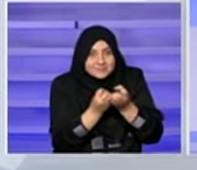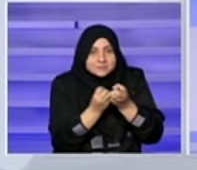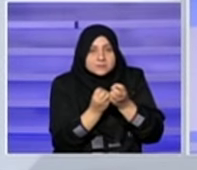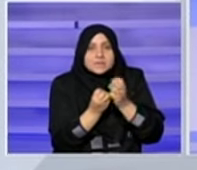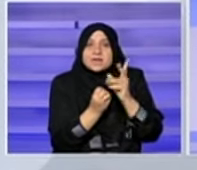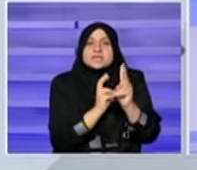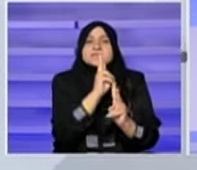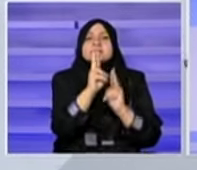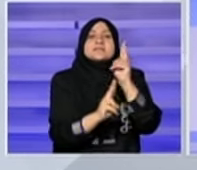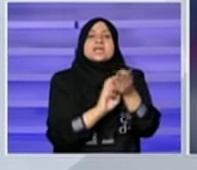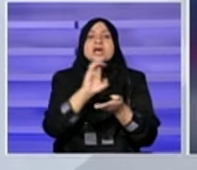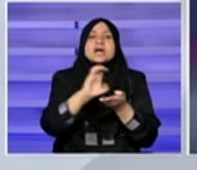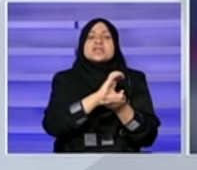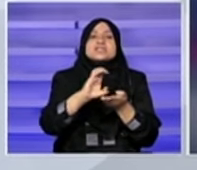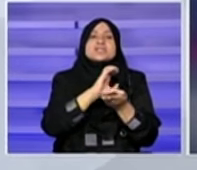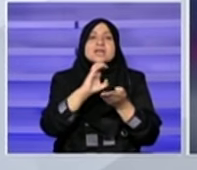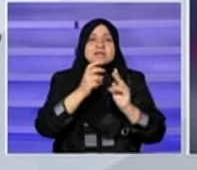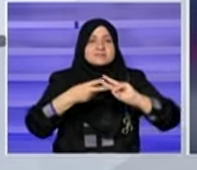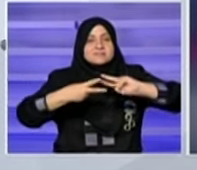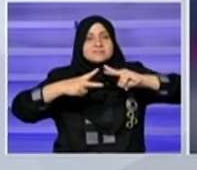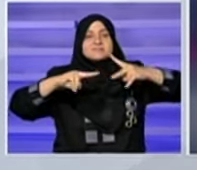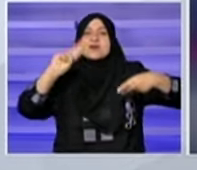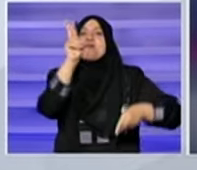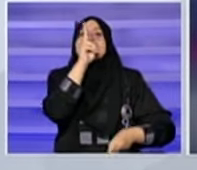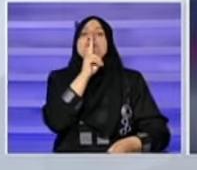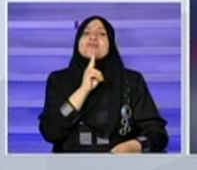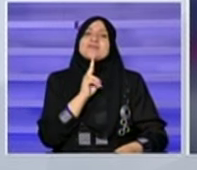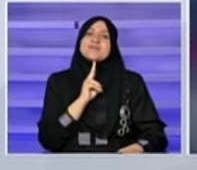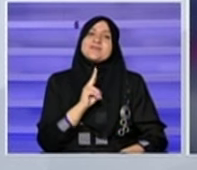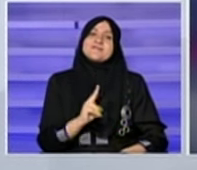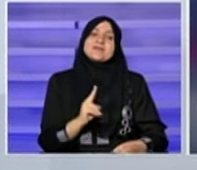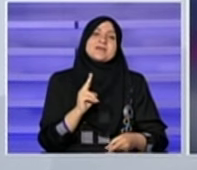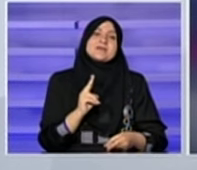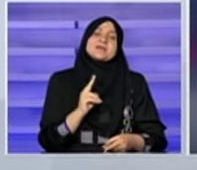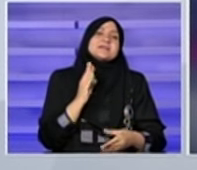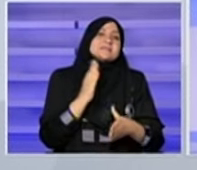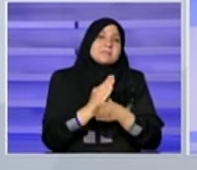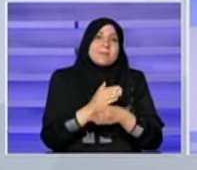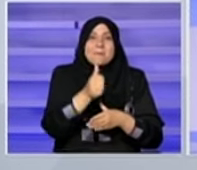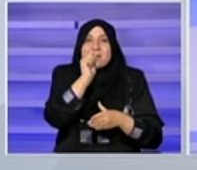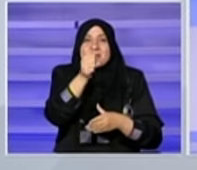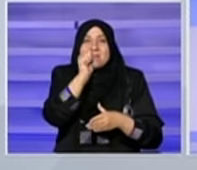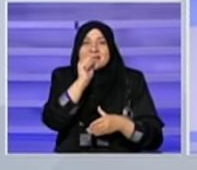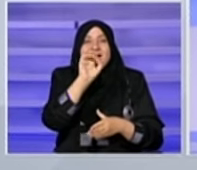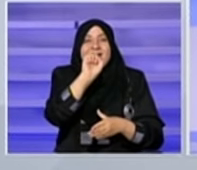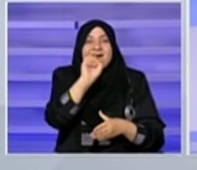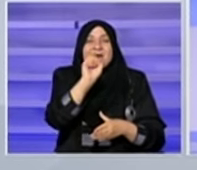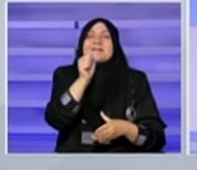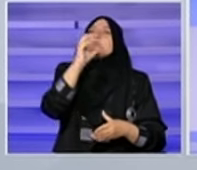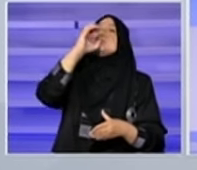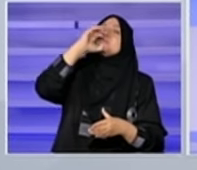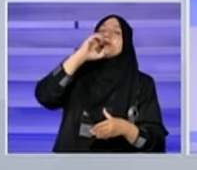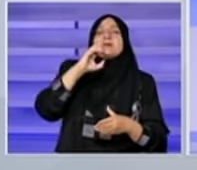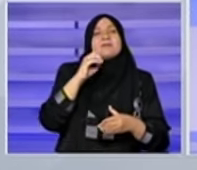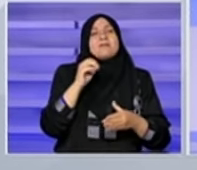المياه تعتبر كميات هائلة واستعمالها سيقلل من الضغط على مياه التحليا تستعمل في هذه